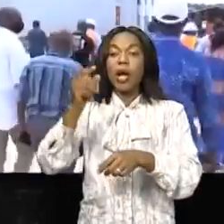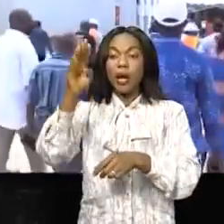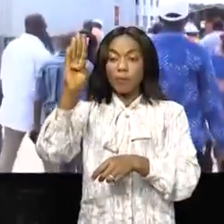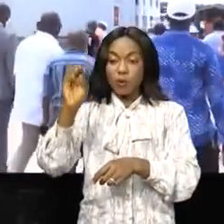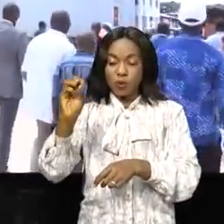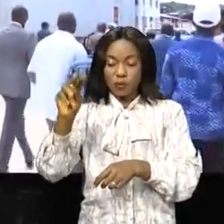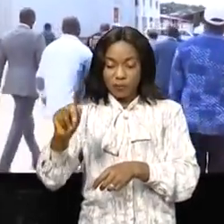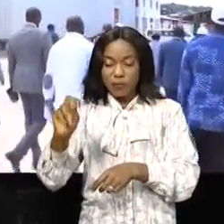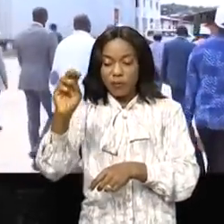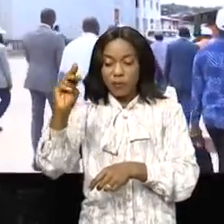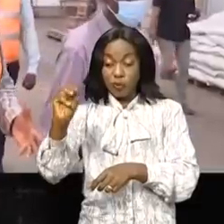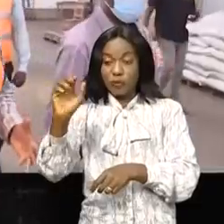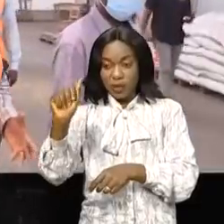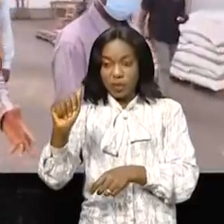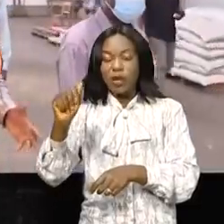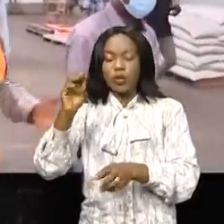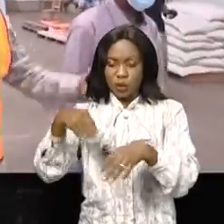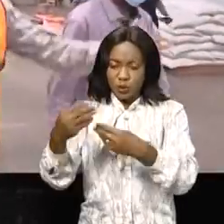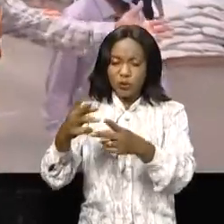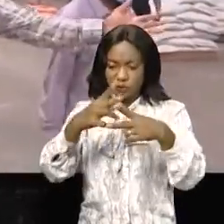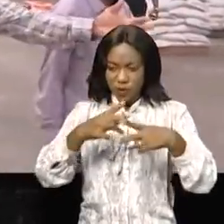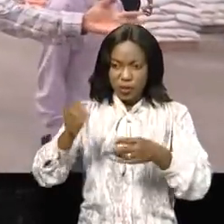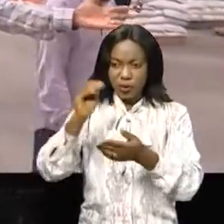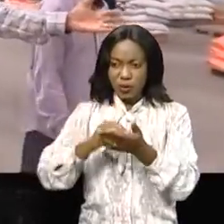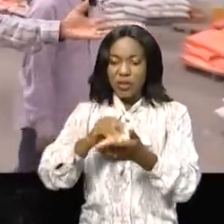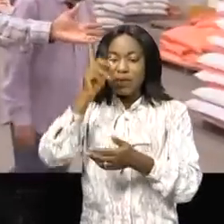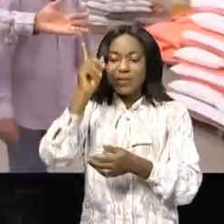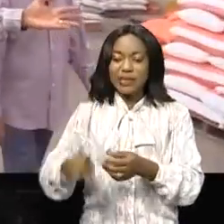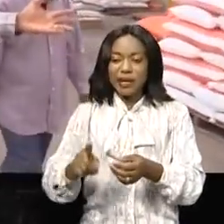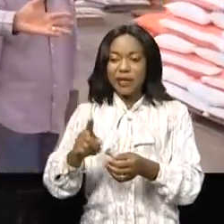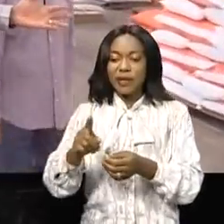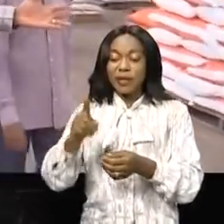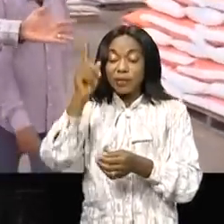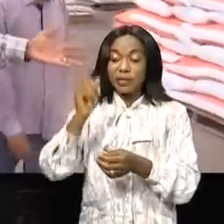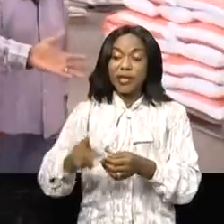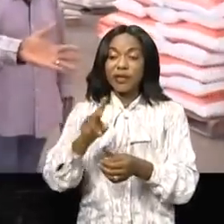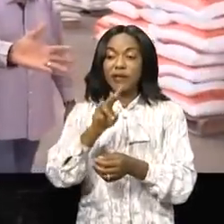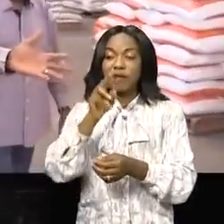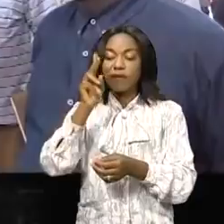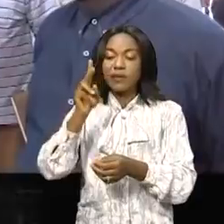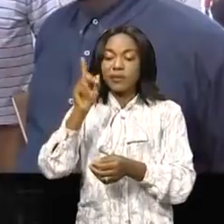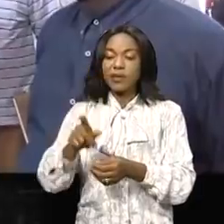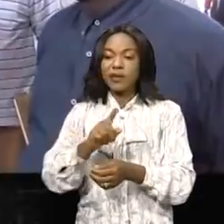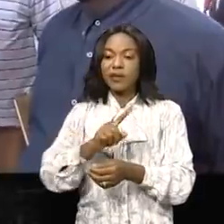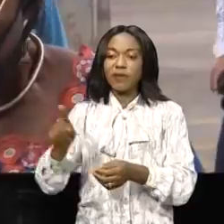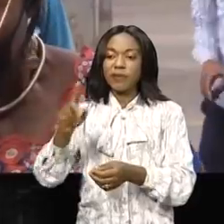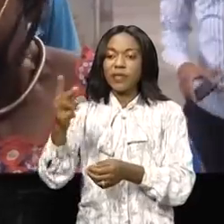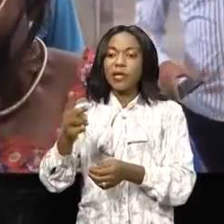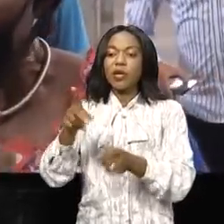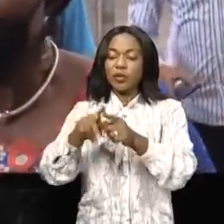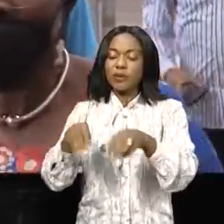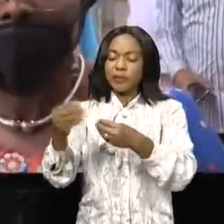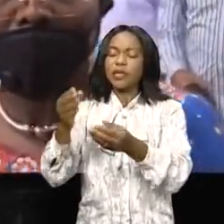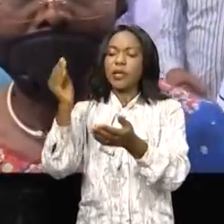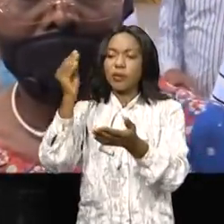le projet Tiof qui est censé produire. Localement, 120 000 tonnes d'engrais d'ici 2025. Le FPI a financé le projet